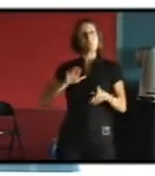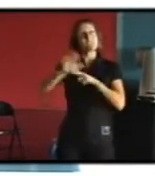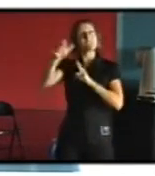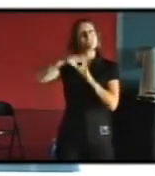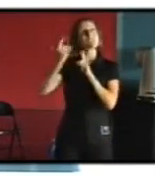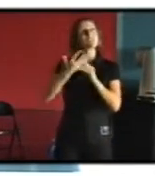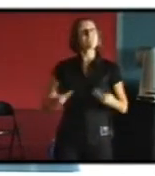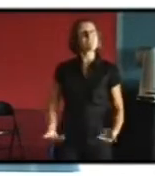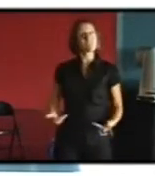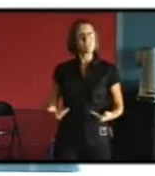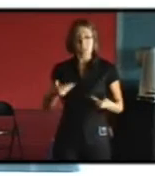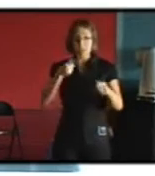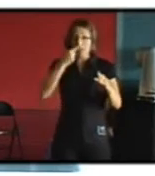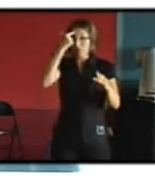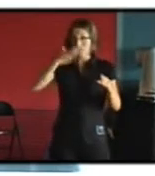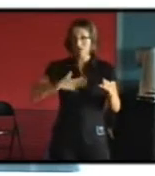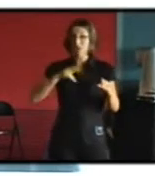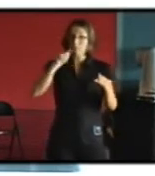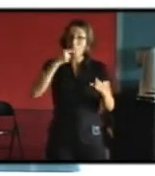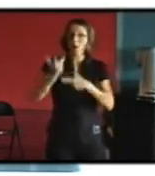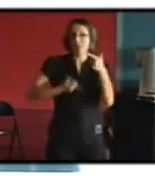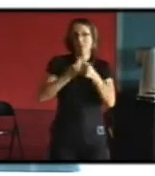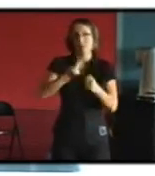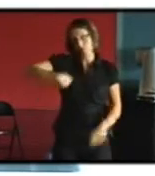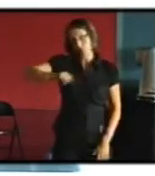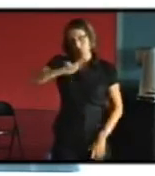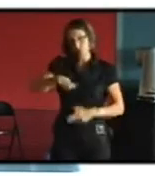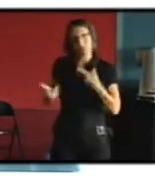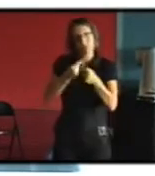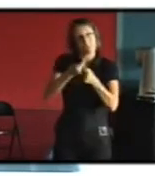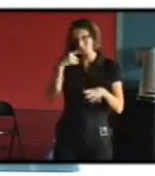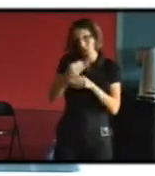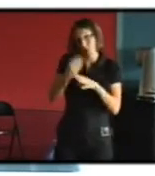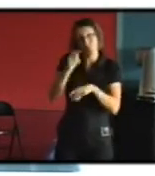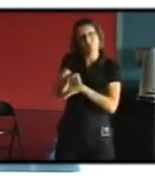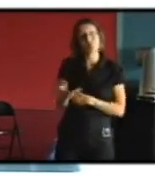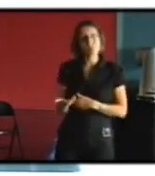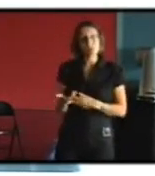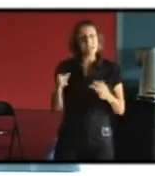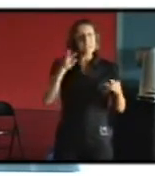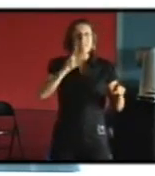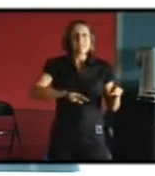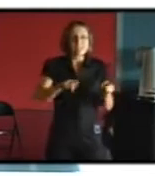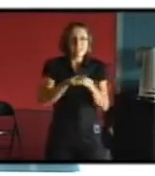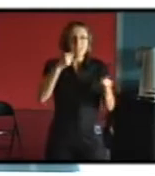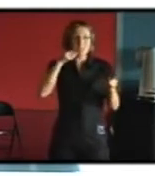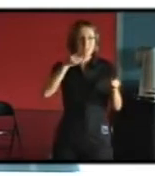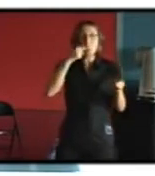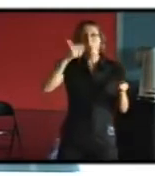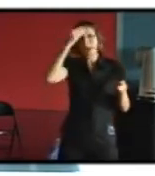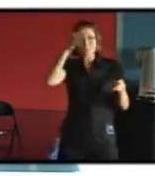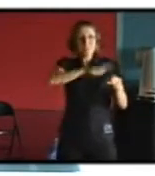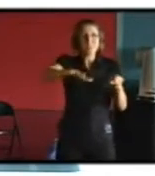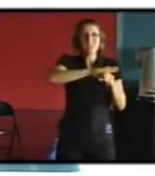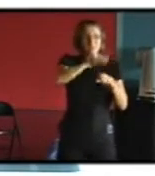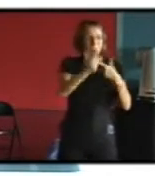nécessaire pour conserver de savoir s'adapter ça vaut pour les espèces vivantes il n pas de raison que ça ne travaille pas pour aussi